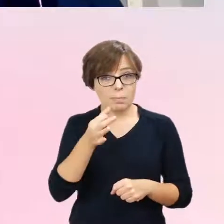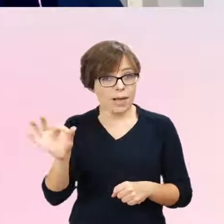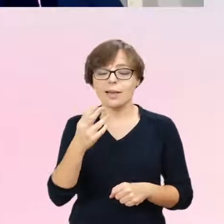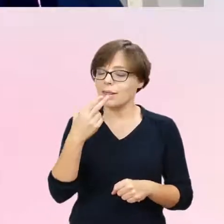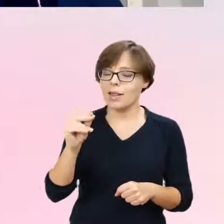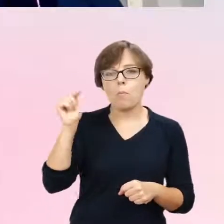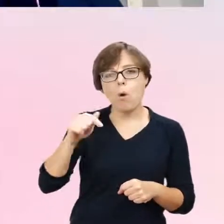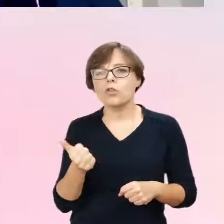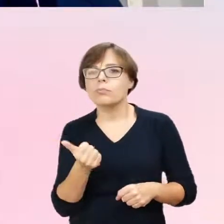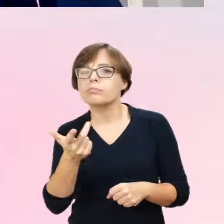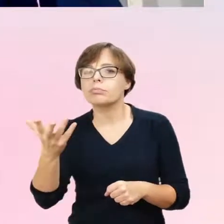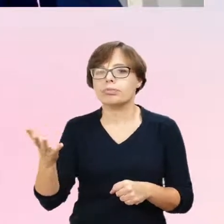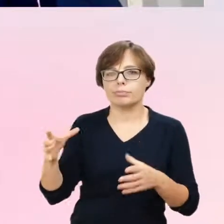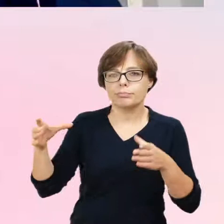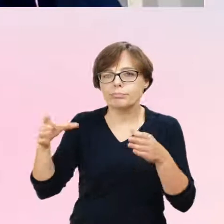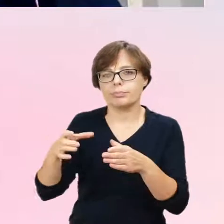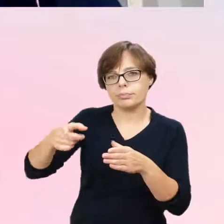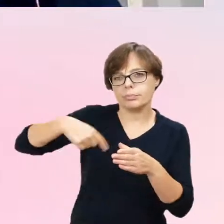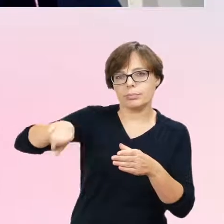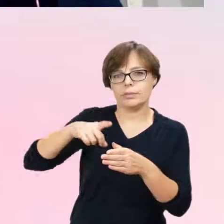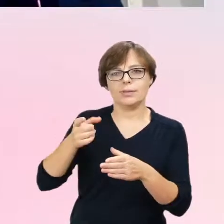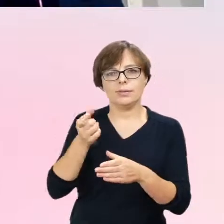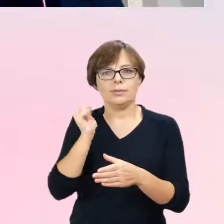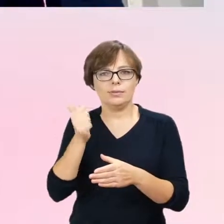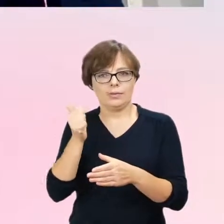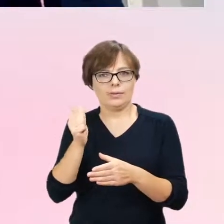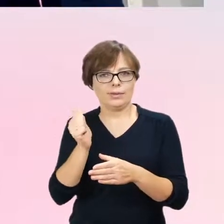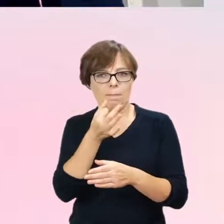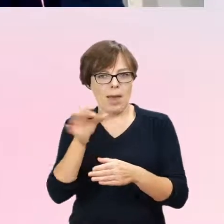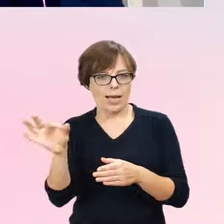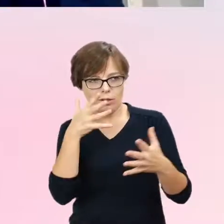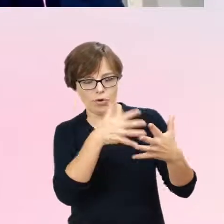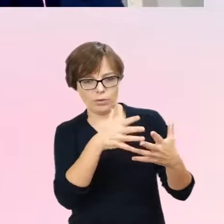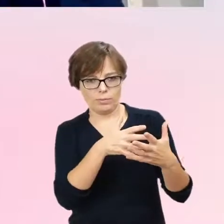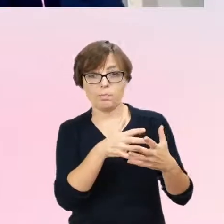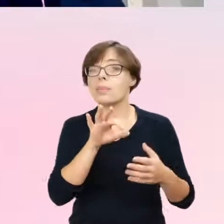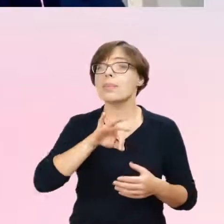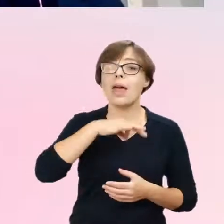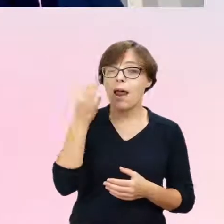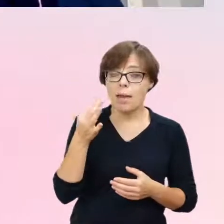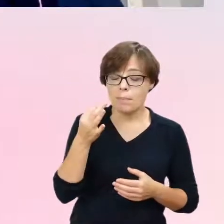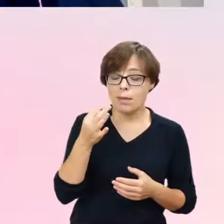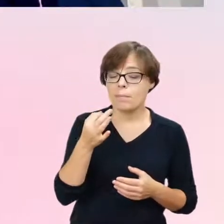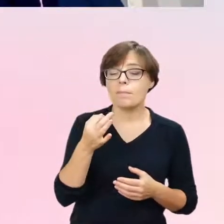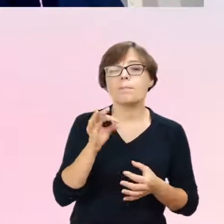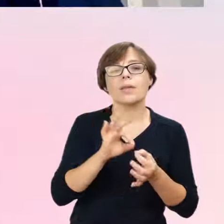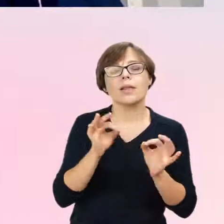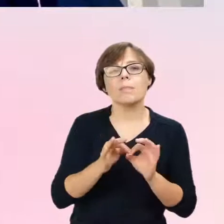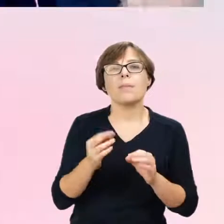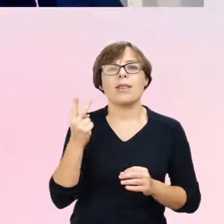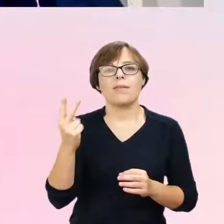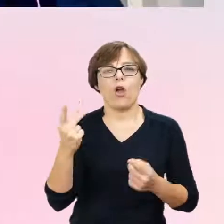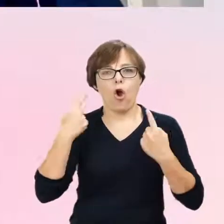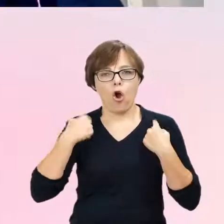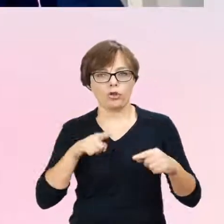najlepiej jest, jeżeli diagnoza jest stawiana przez dwie osoby, z